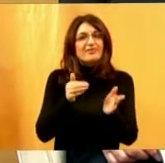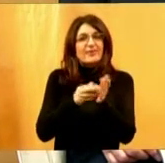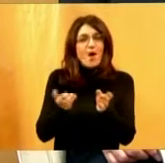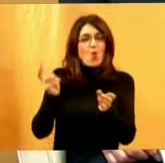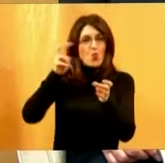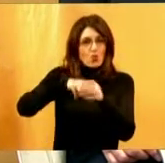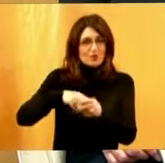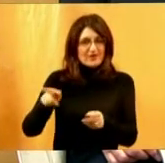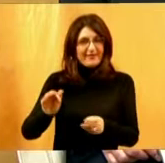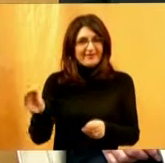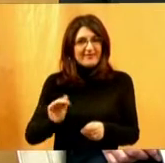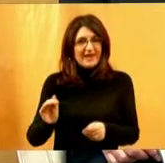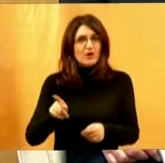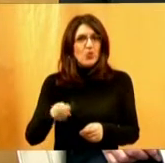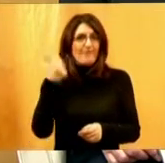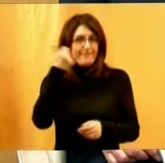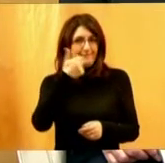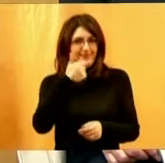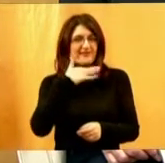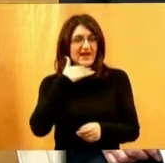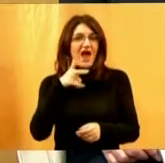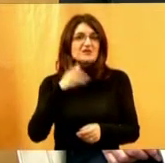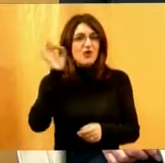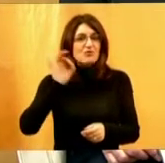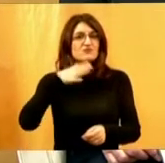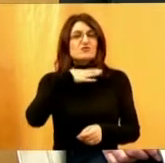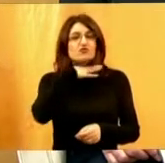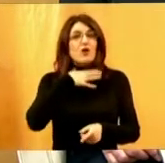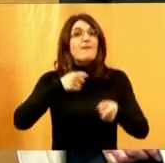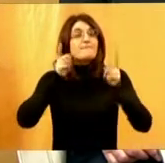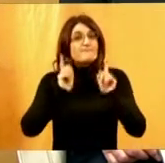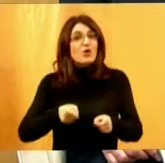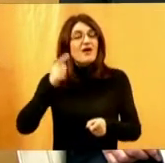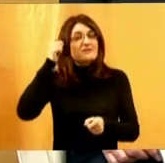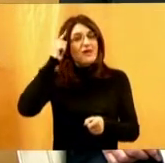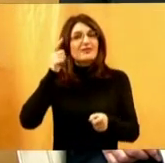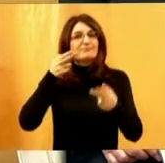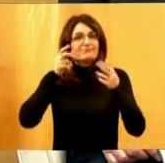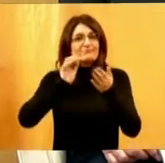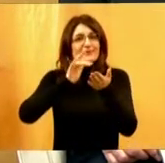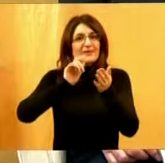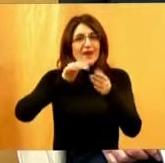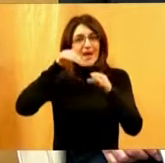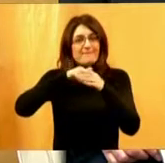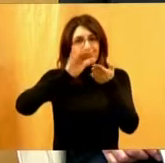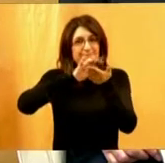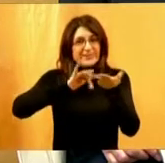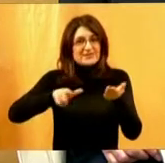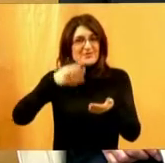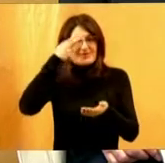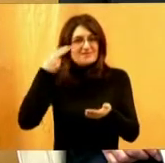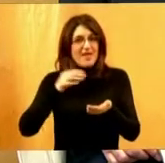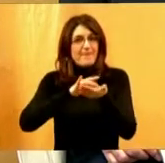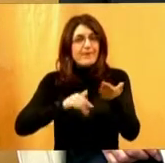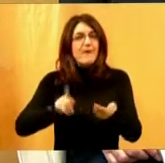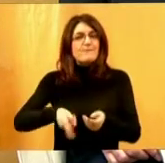u recimo prve razrede osnovne škole također mora naučiti Brajevo pismo. Mora znati kako će